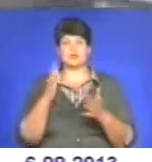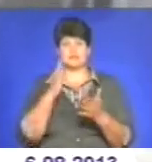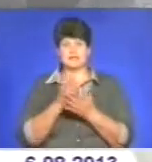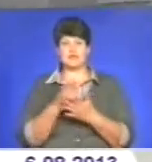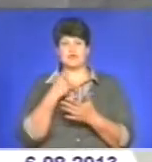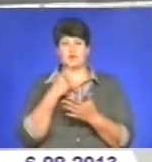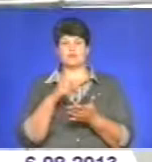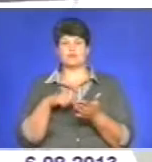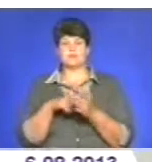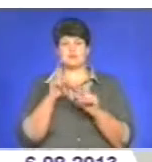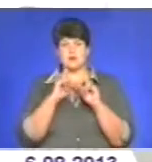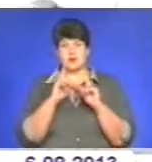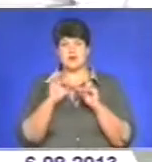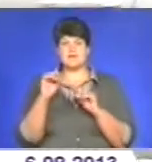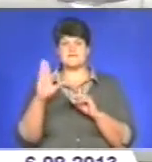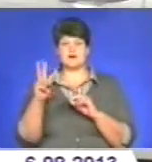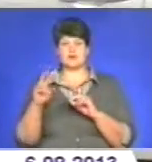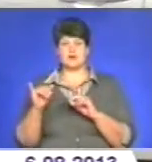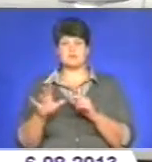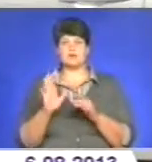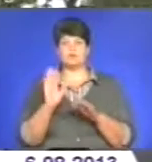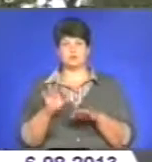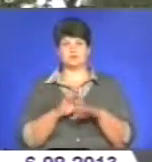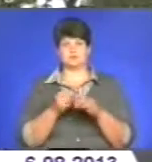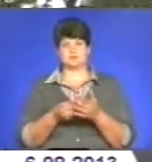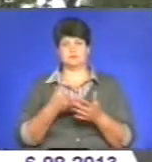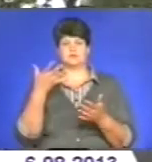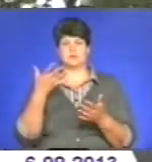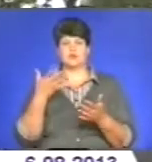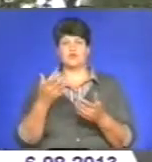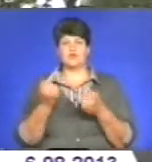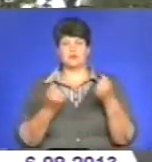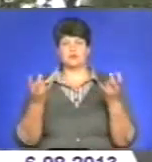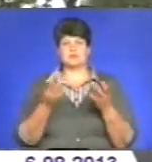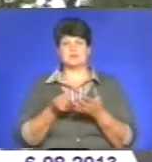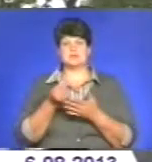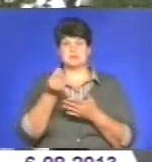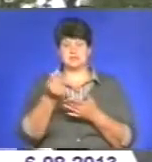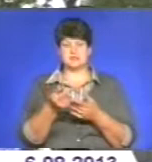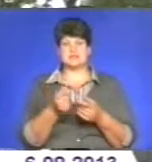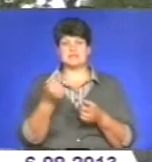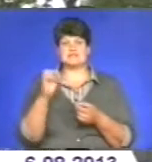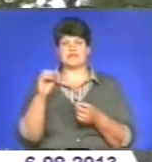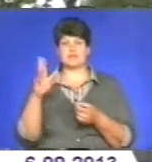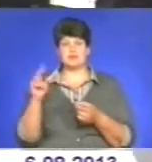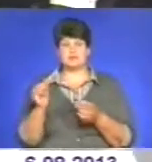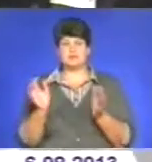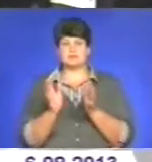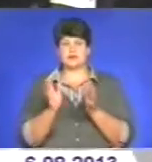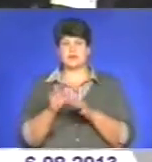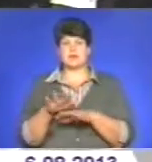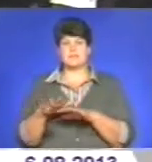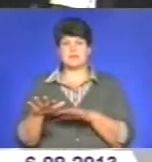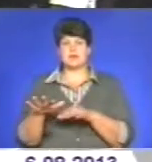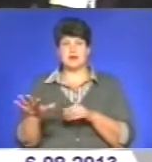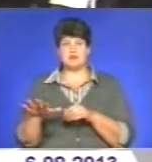міській раді, і додають, евакуація буде не дешевою. Водію доведеться сплатити за переміщення авто і його зберігання на майданчику.